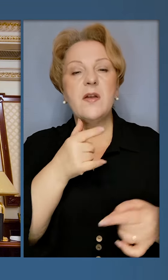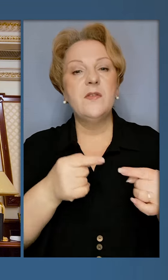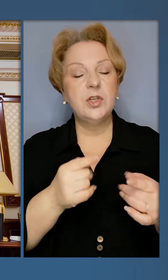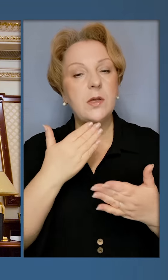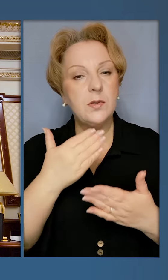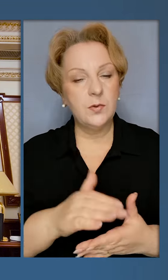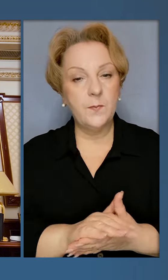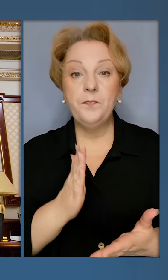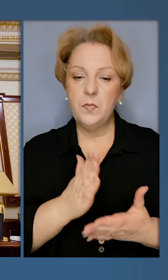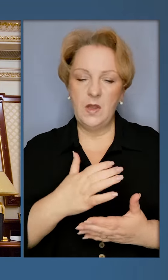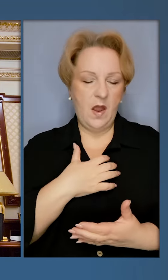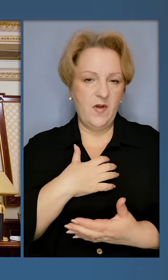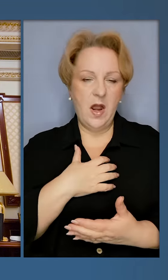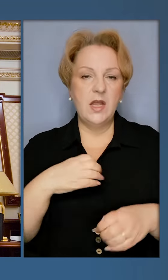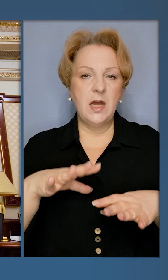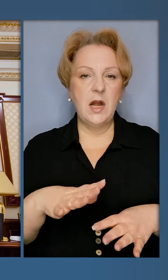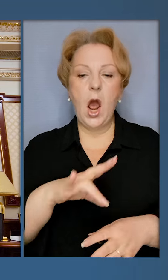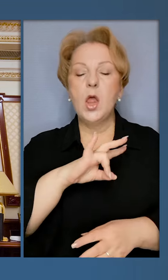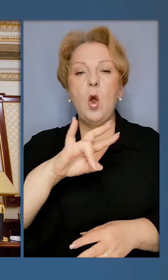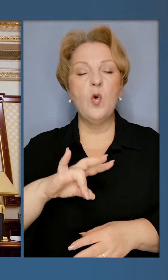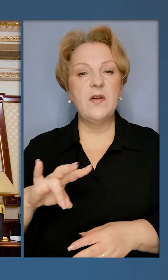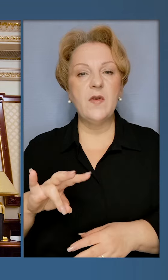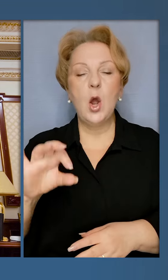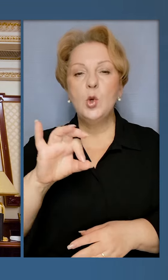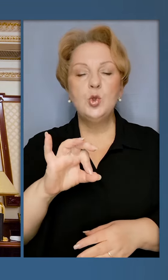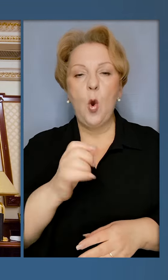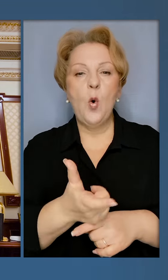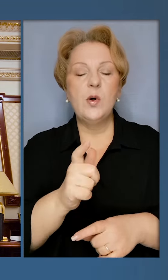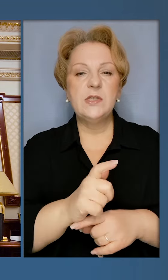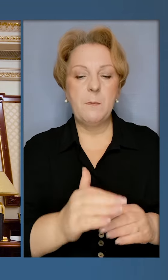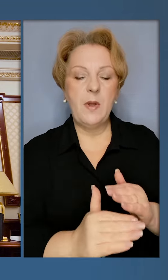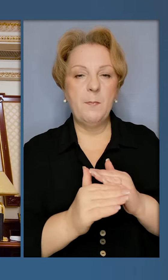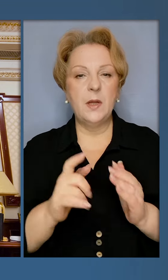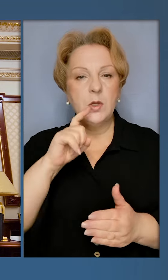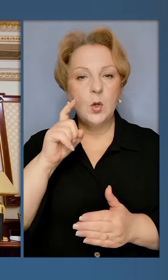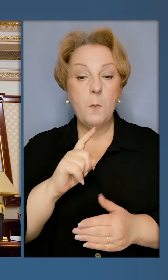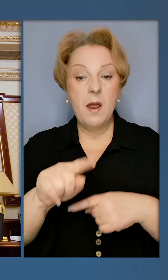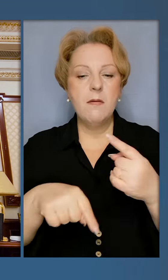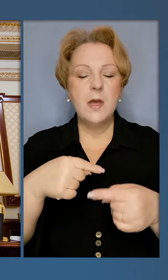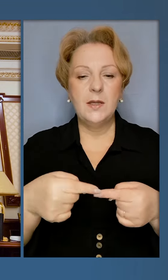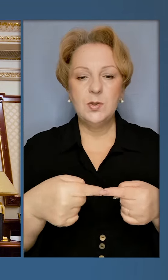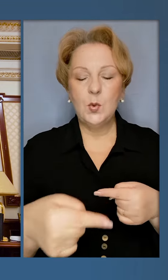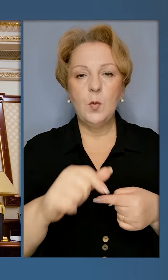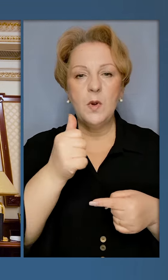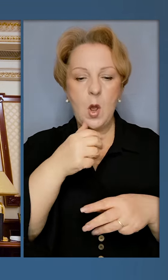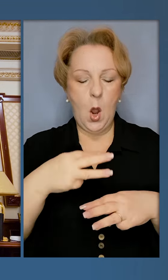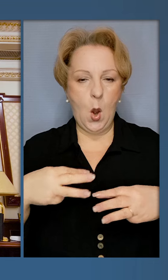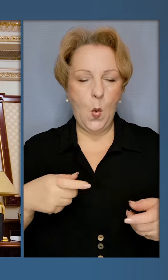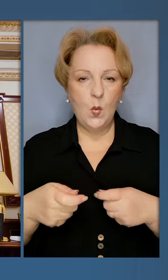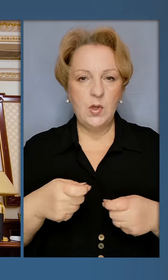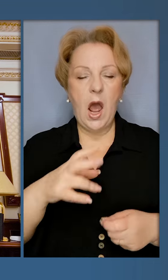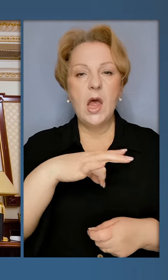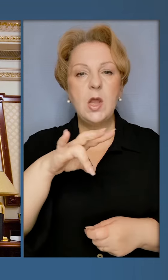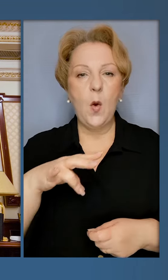Дякую. Є дуже вагоме рішення Норвегії щодо збільшення підтримки для України на наступний рік. Уряд